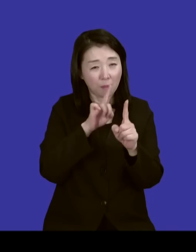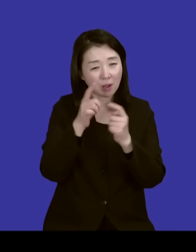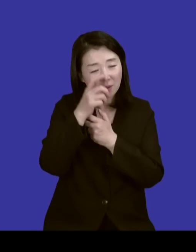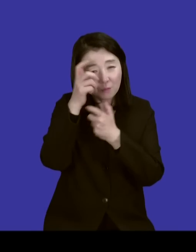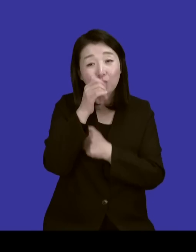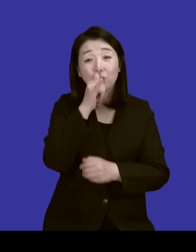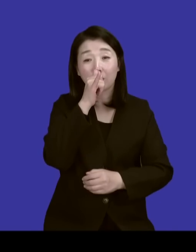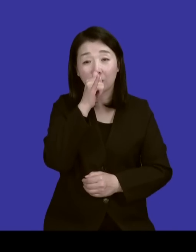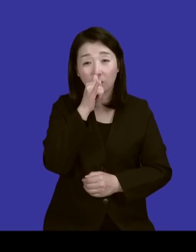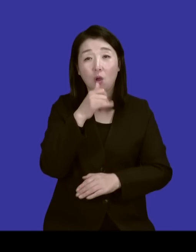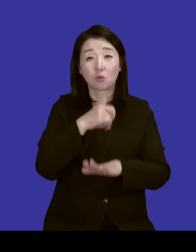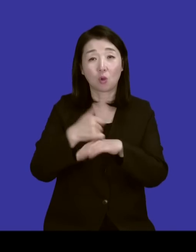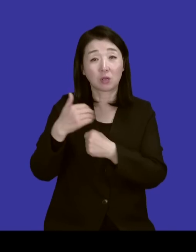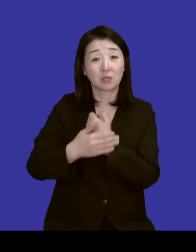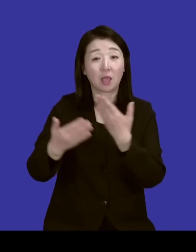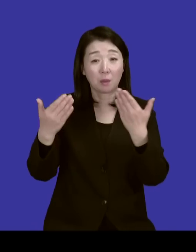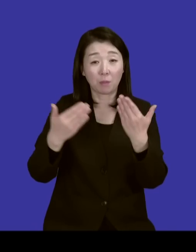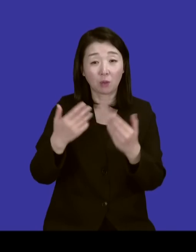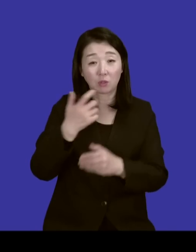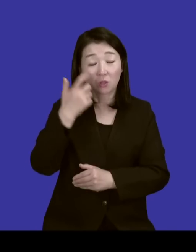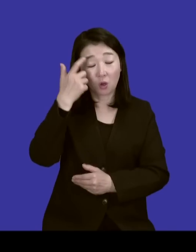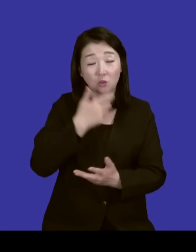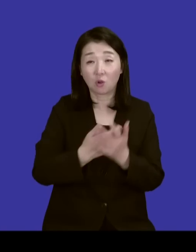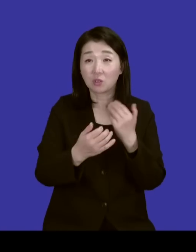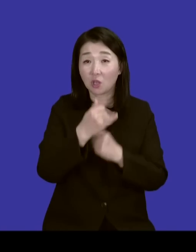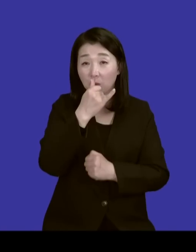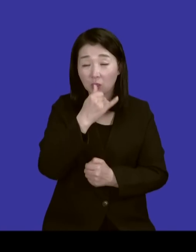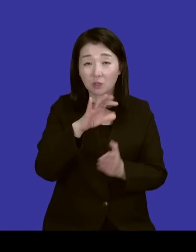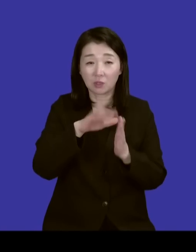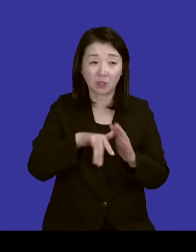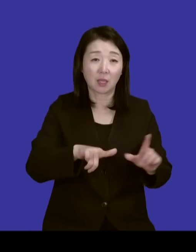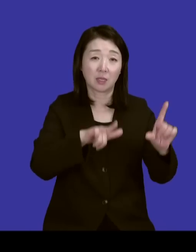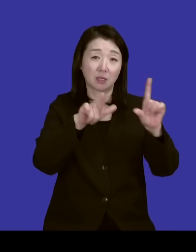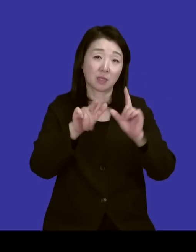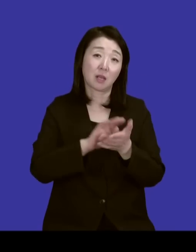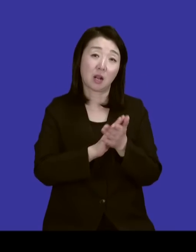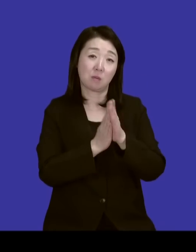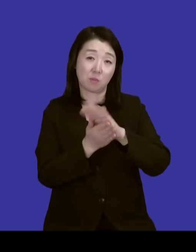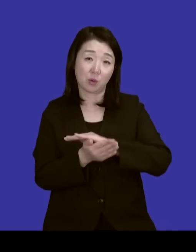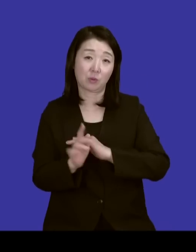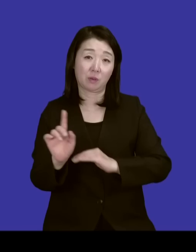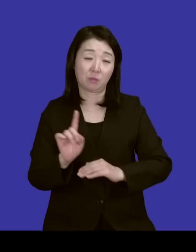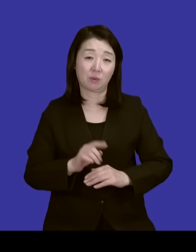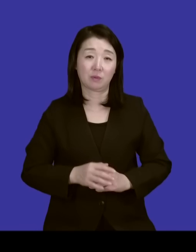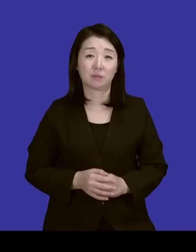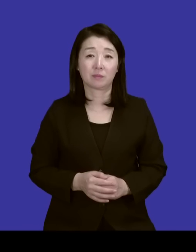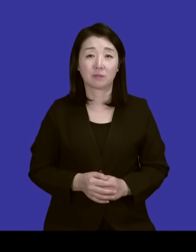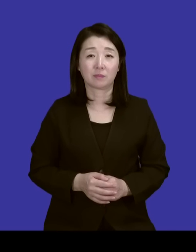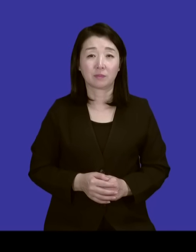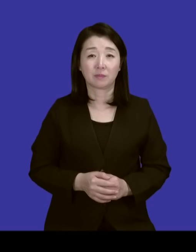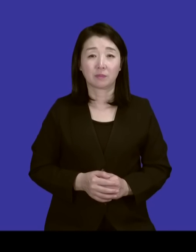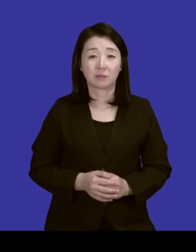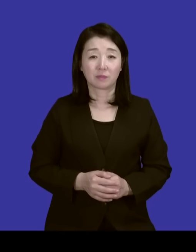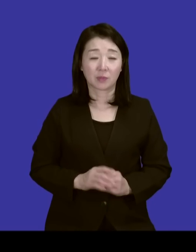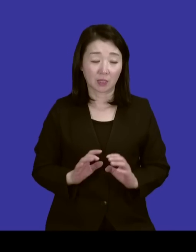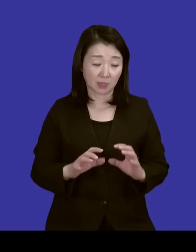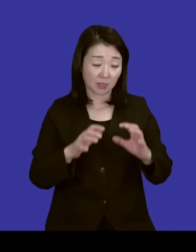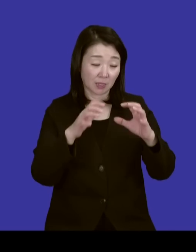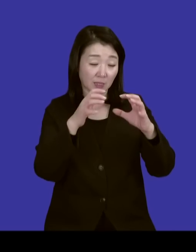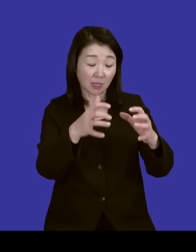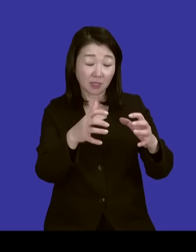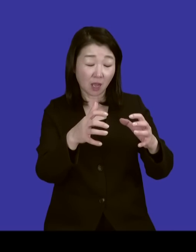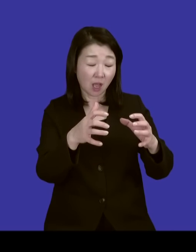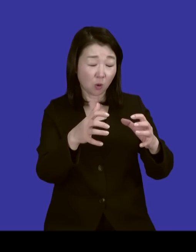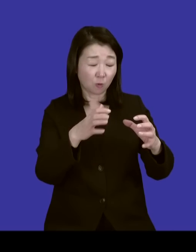우리 흔한 표현으로 은혜 받고 성령 체험을 하시면서 생활에 어떤 변화들이 생기던가요? 일단 세상을 완전히